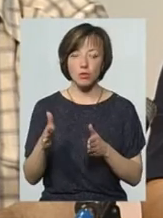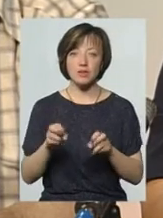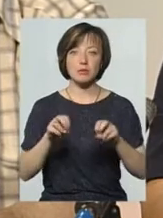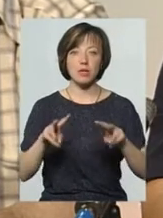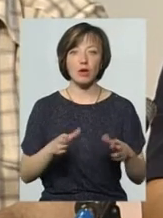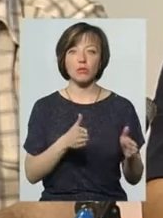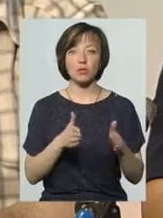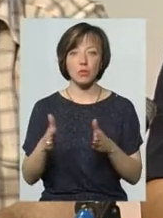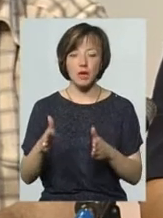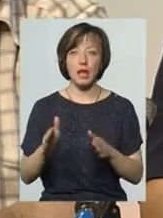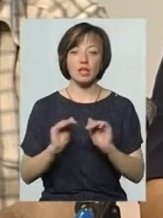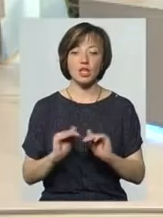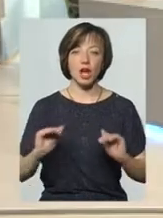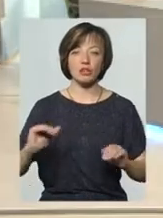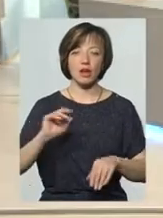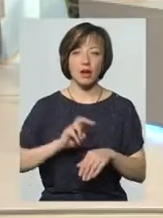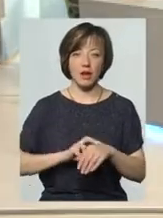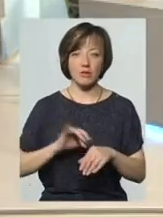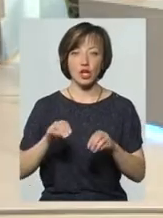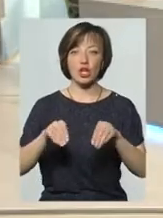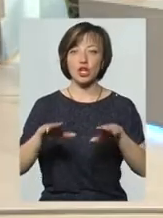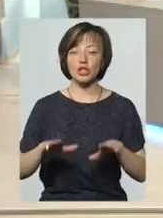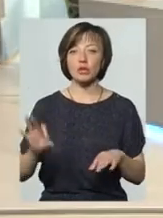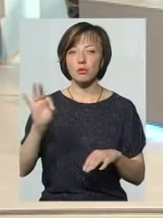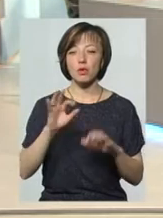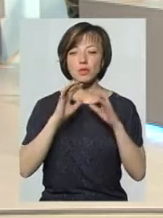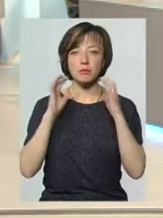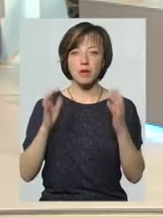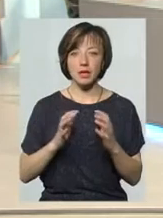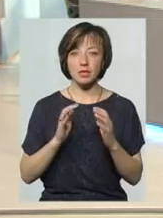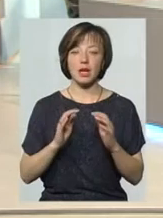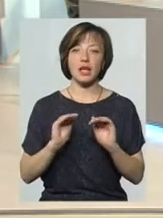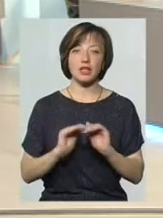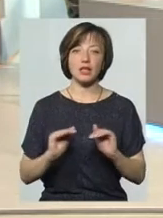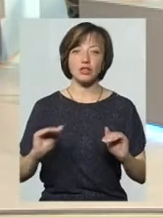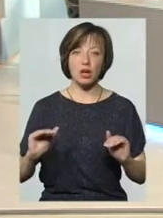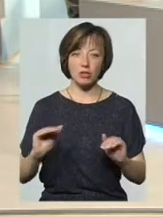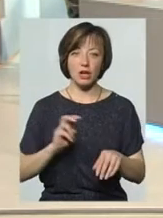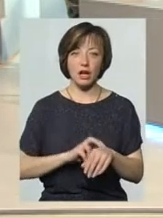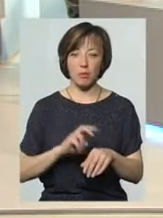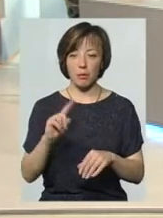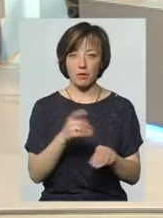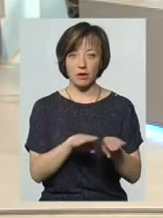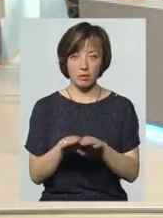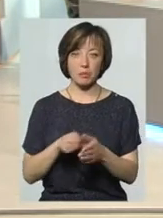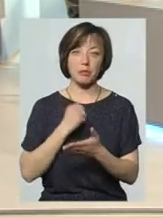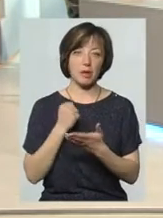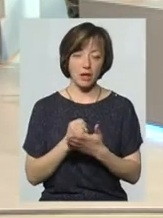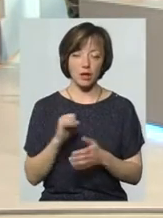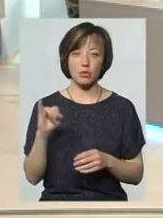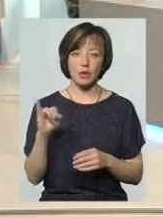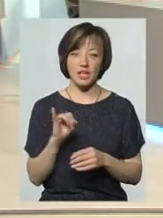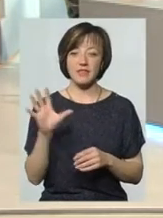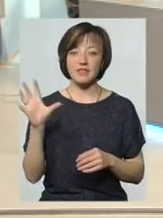підготовлених педіатрів, і рішення про збереження педіатрів на первинці було прийнято, і